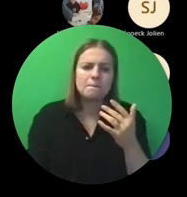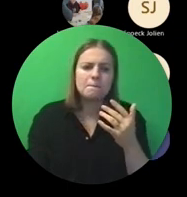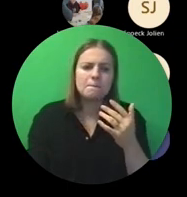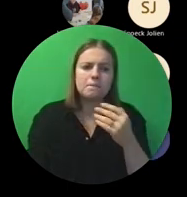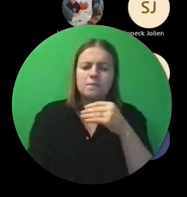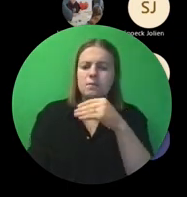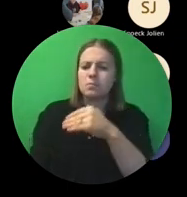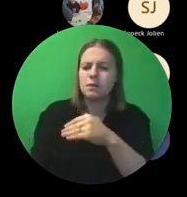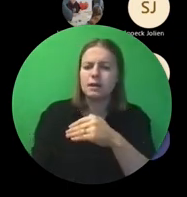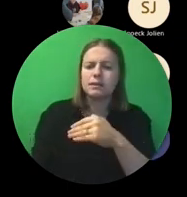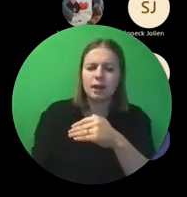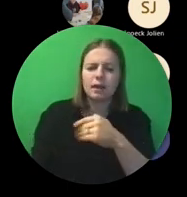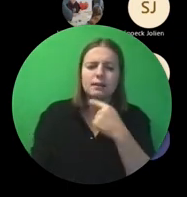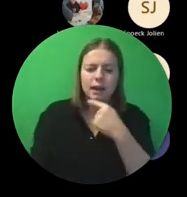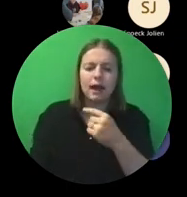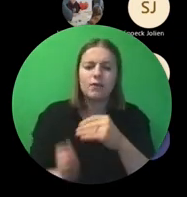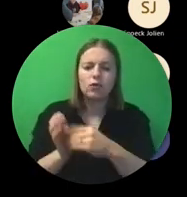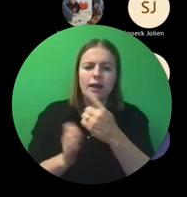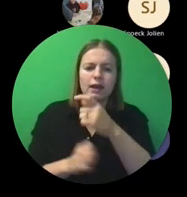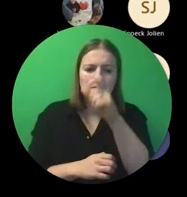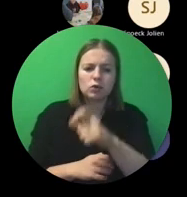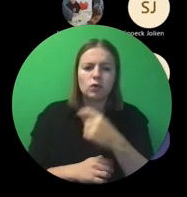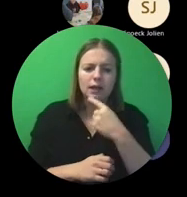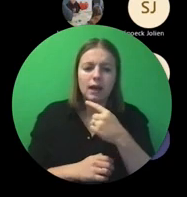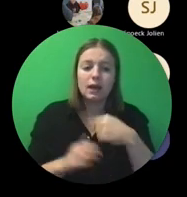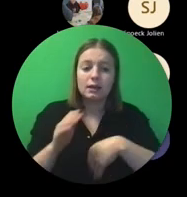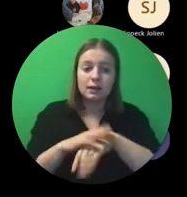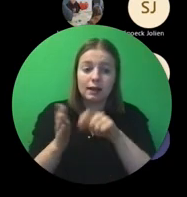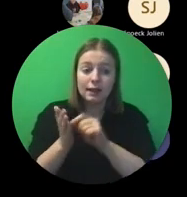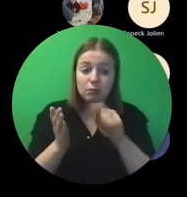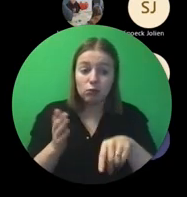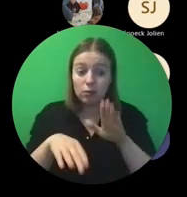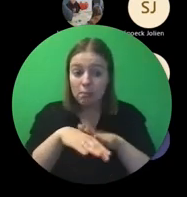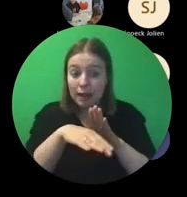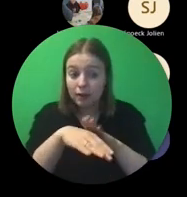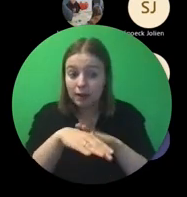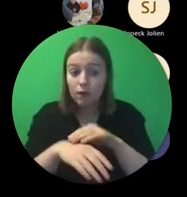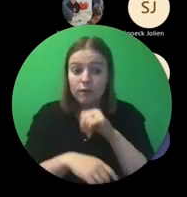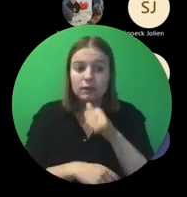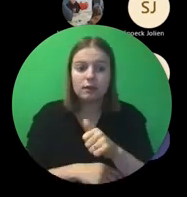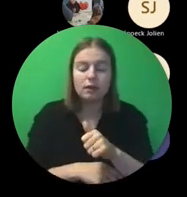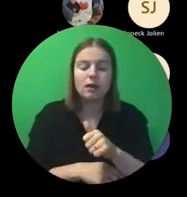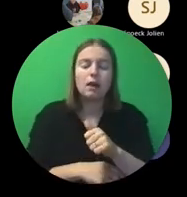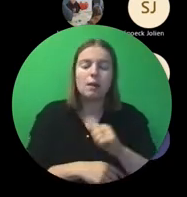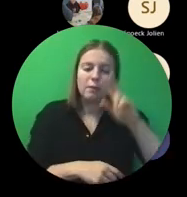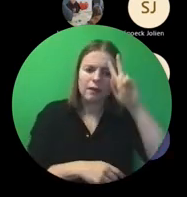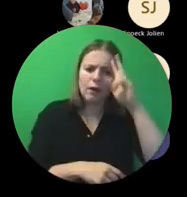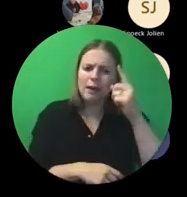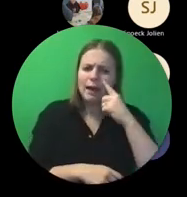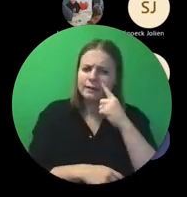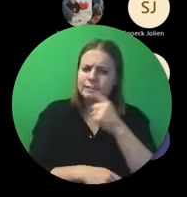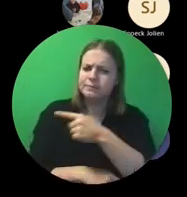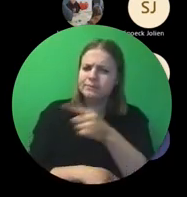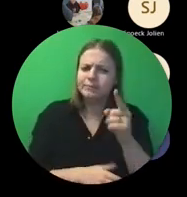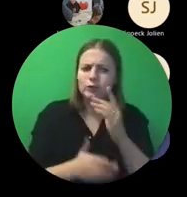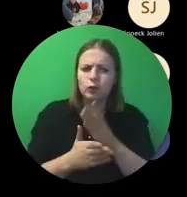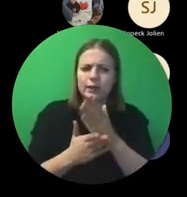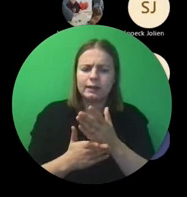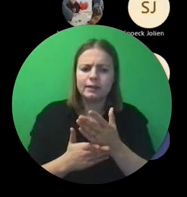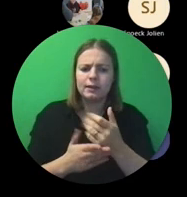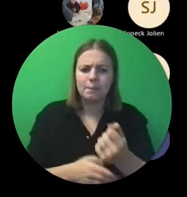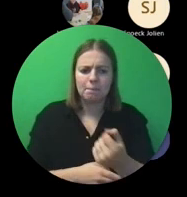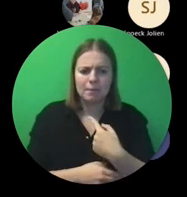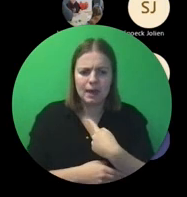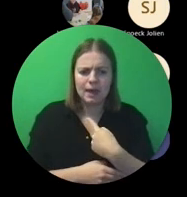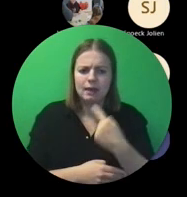Ja, Geers vraagt nog extra, moet de starttaten gemeld worden? Terwijl normaal gezien hebben jullie een mail gekregen met